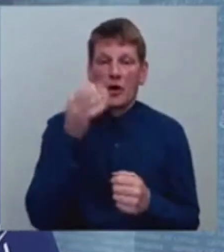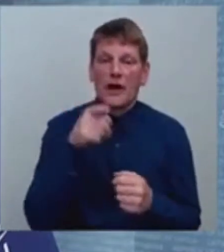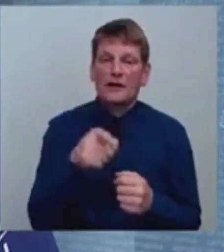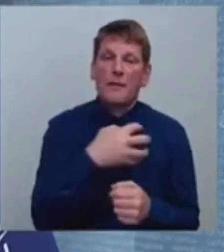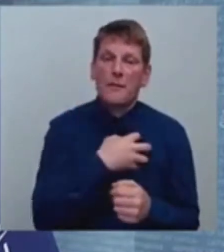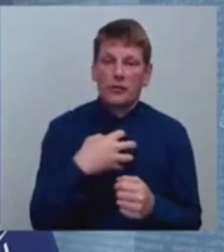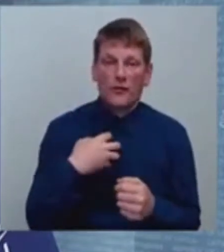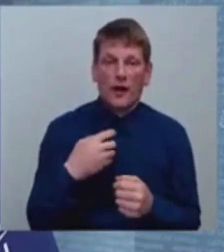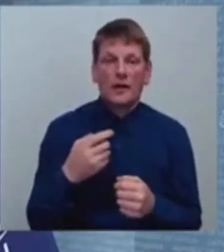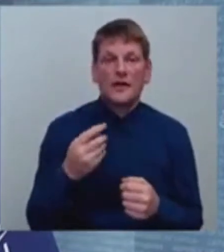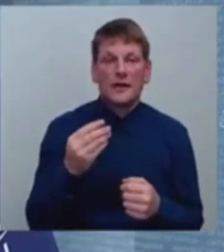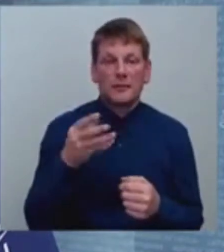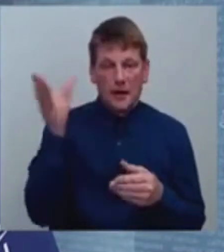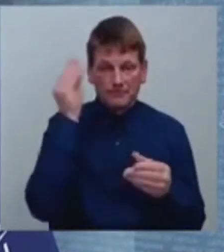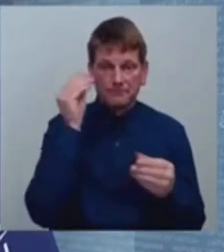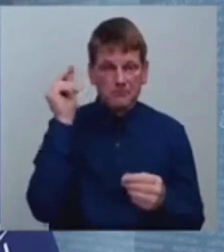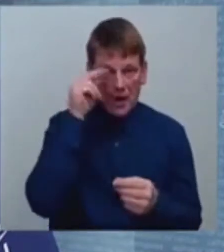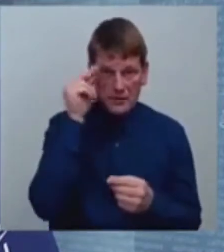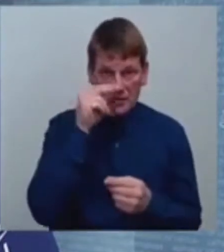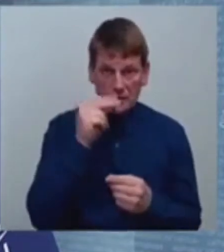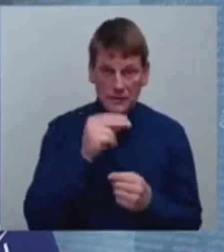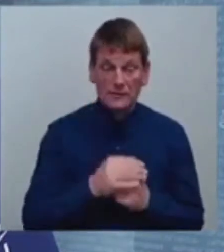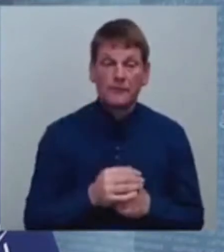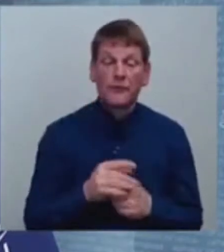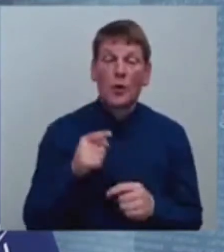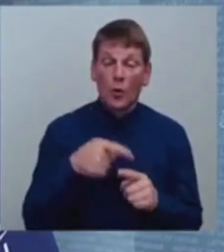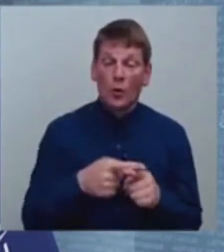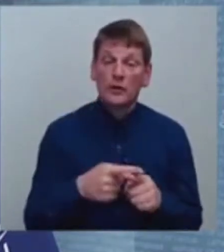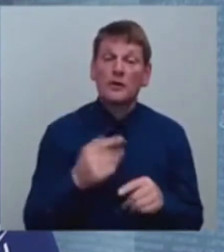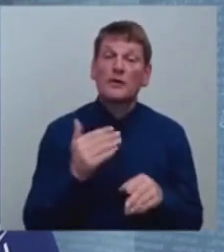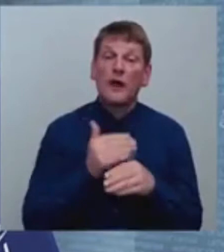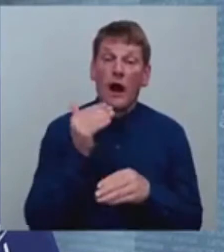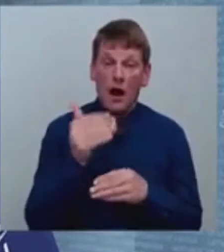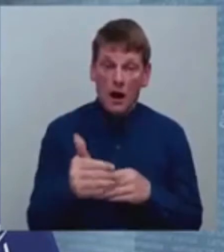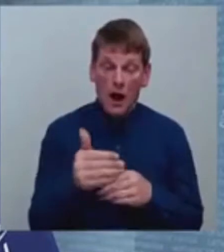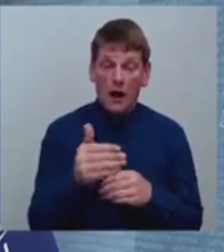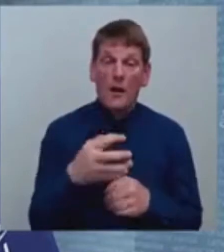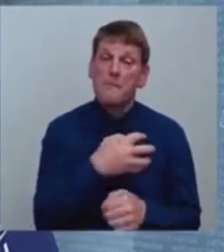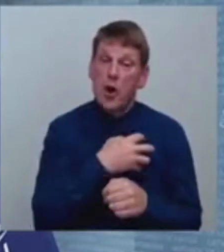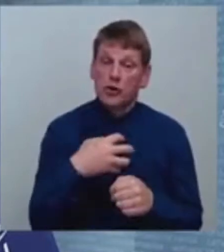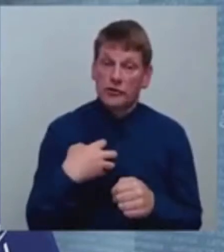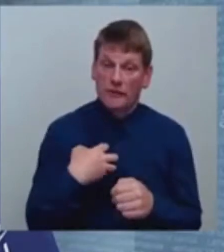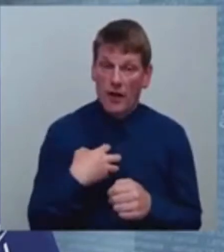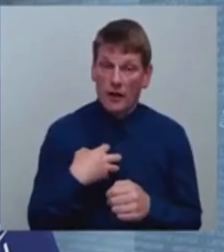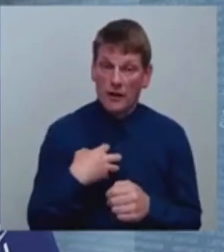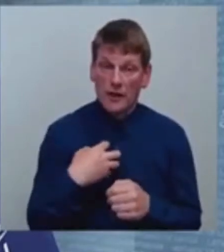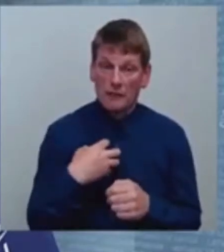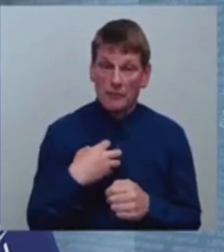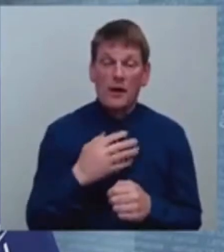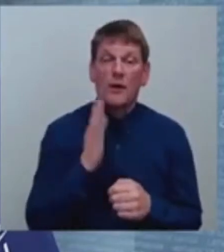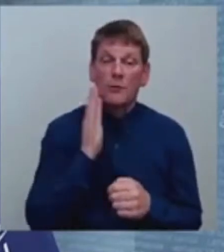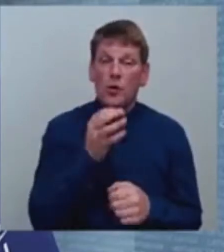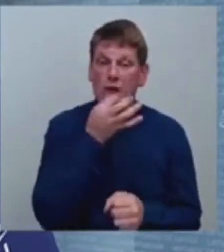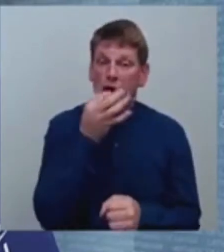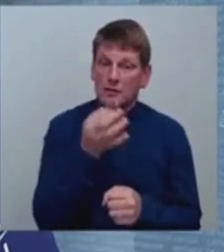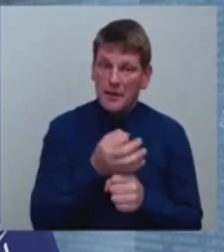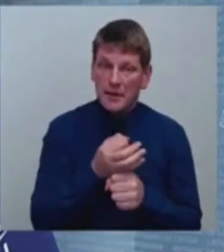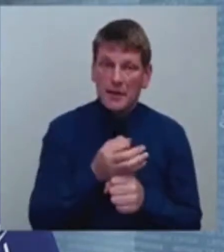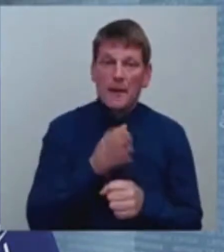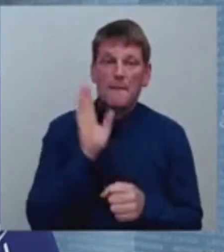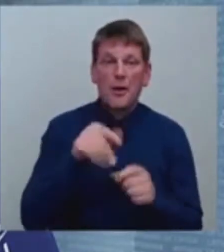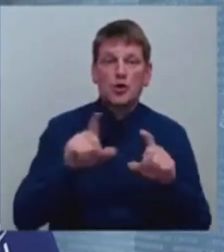apgūst izglītību. Tālāk pašvaldība būs atbildīga par